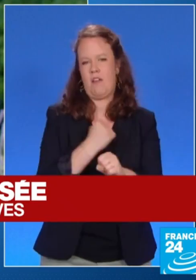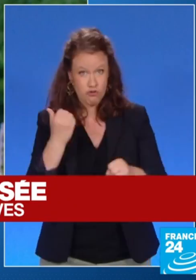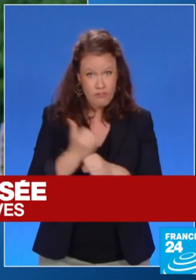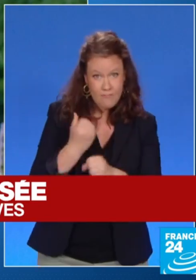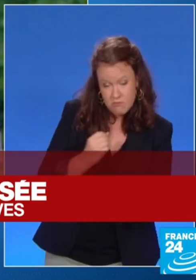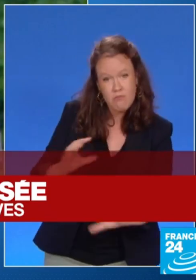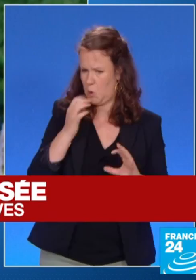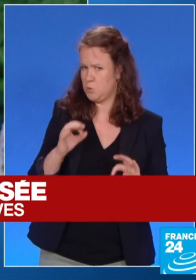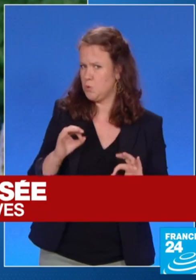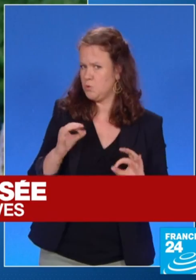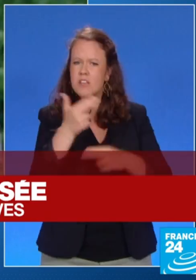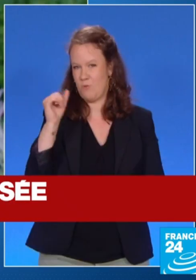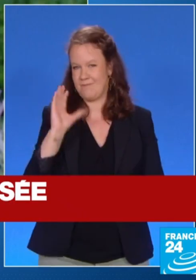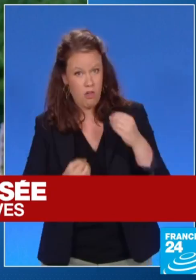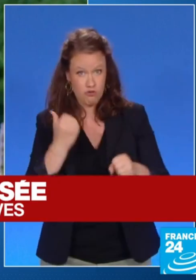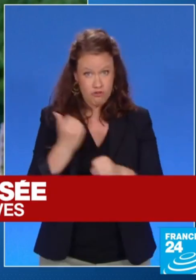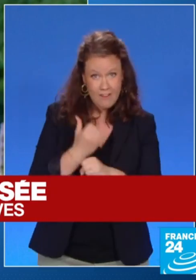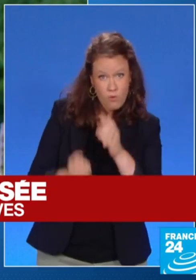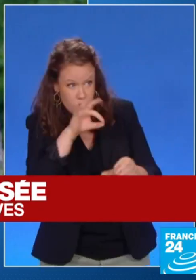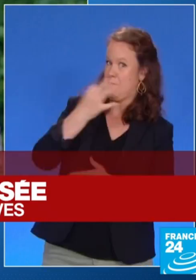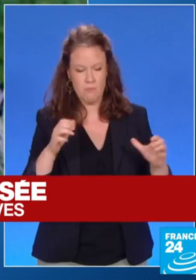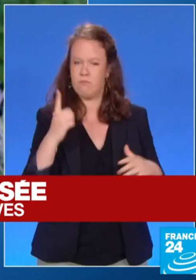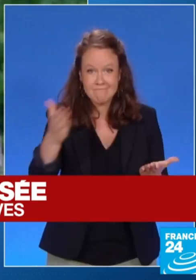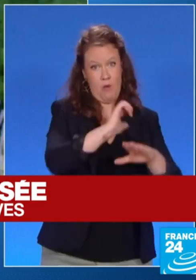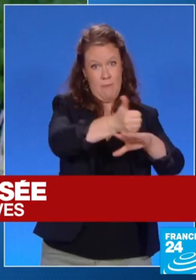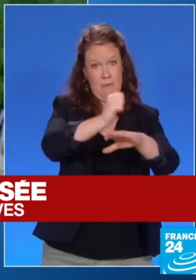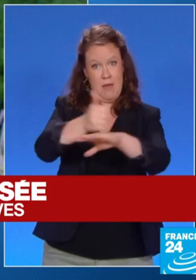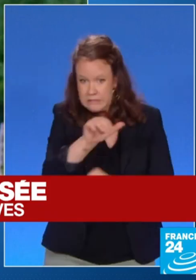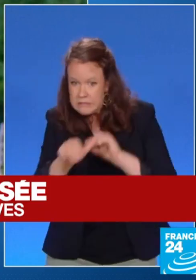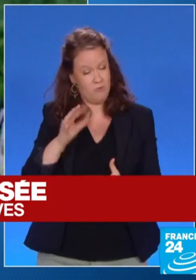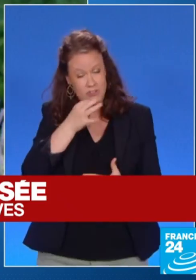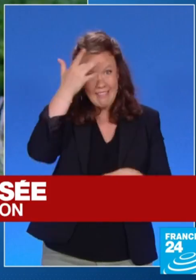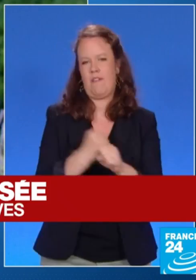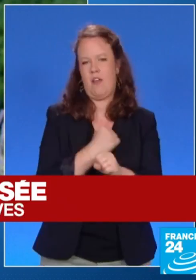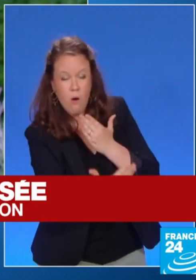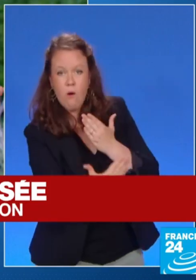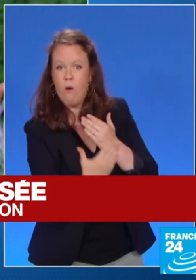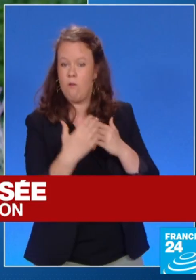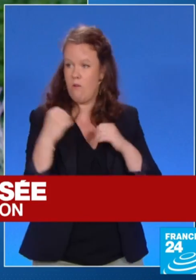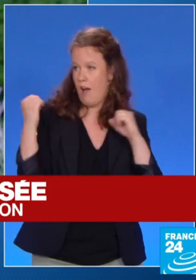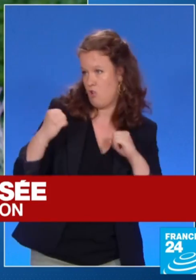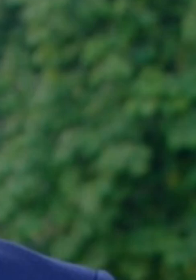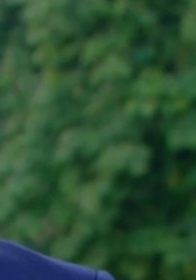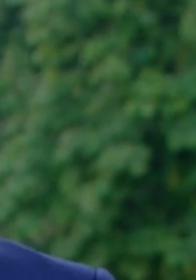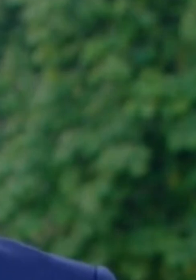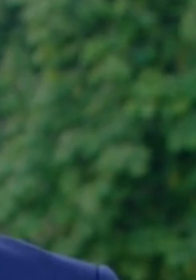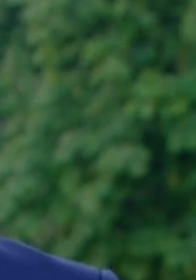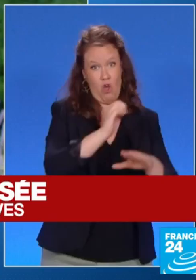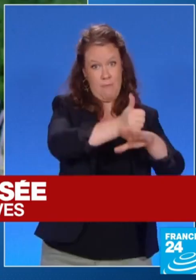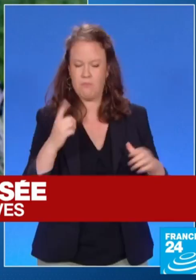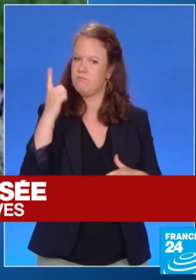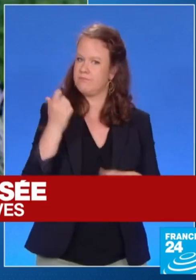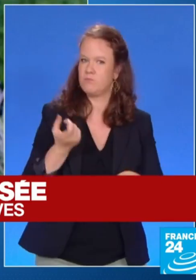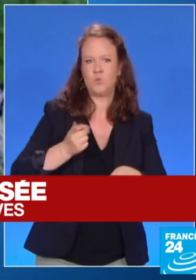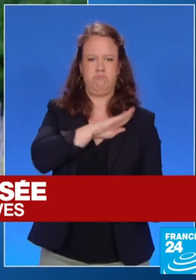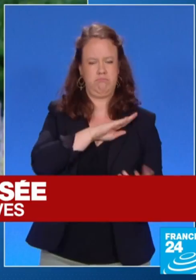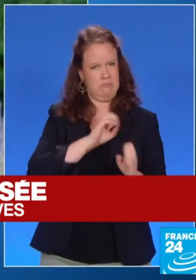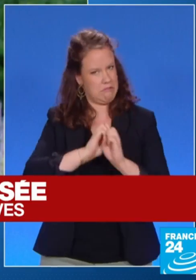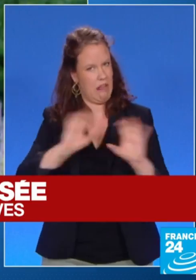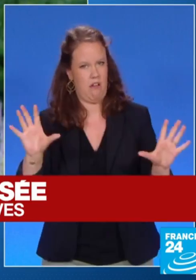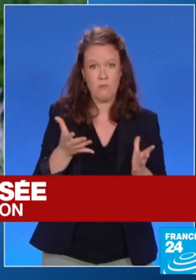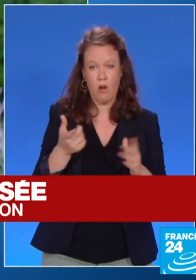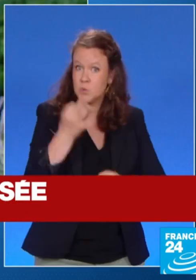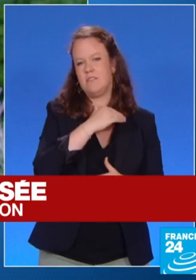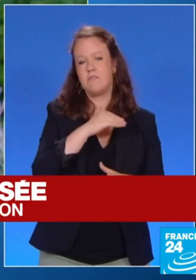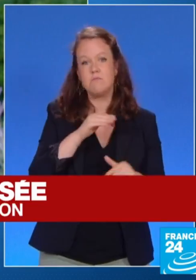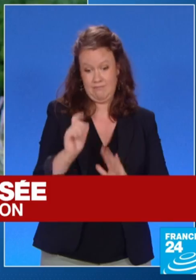des faux-culs. Oui, c'est tous des bras. Oui, je vous mets le majeur dans le fond du cul, si je puis dire. Je vous remercie, ma méthode. Ça